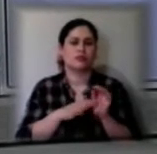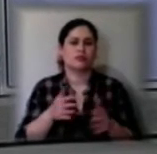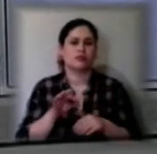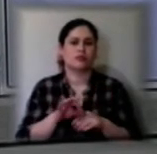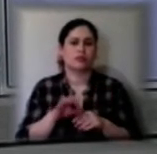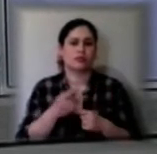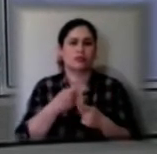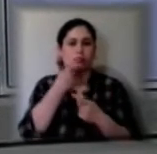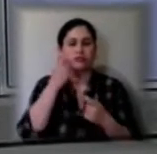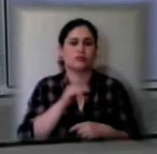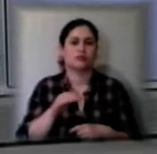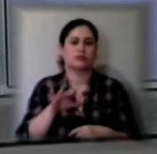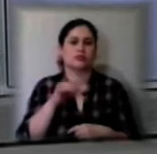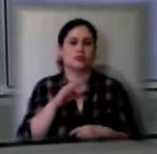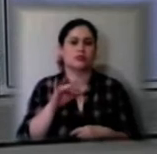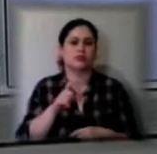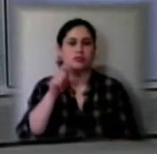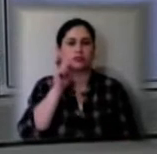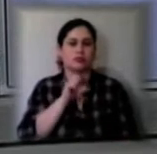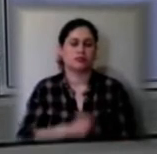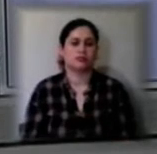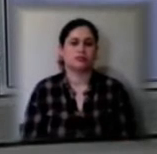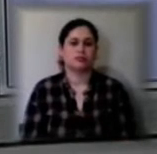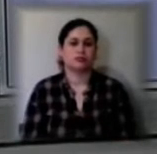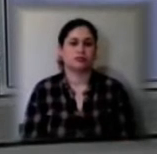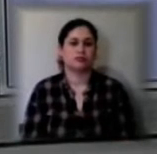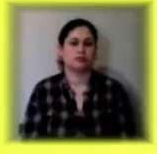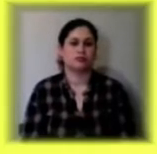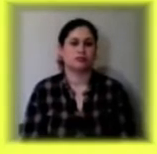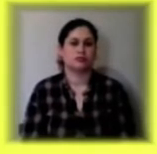повідомляють на офіційному сайті Міністерства охорони здоров'я України.